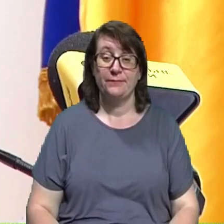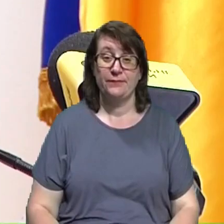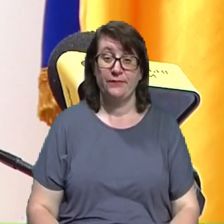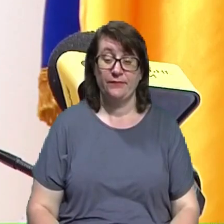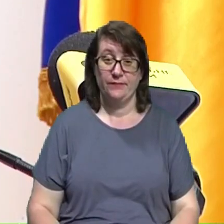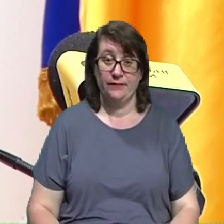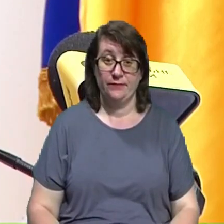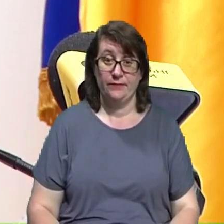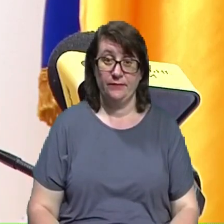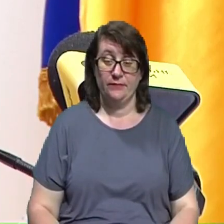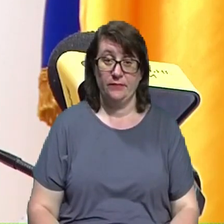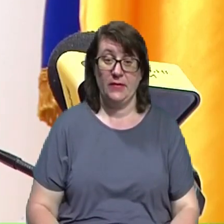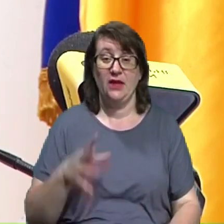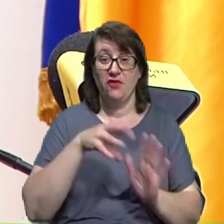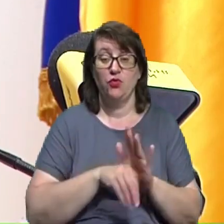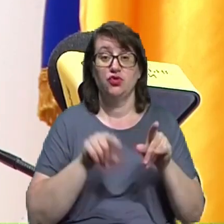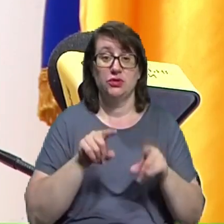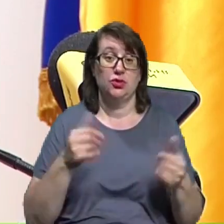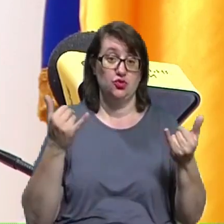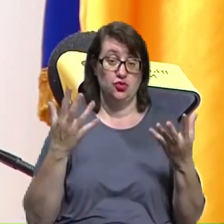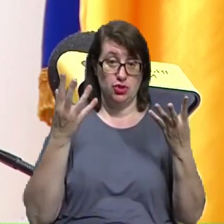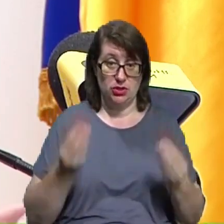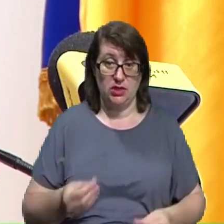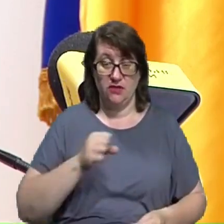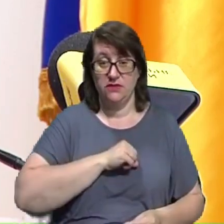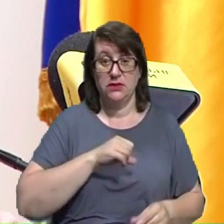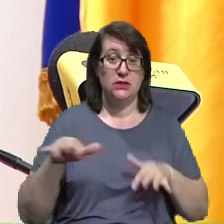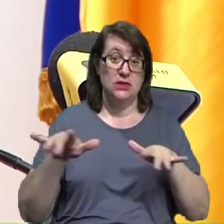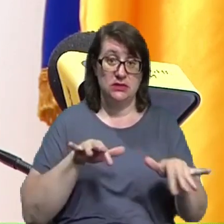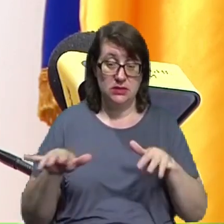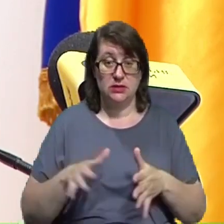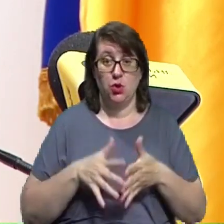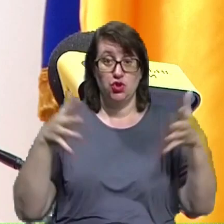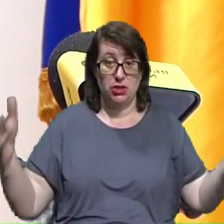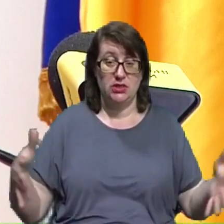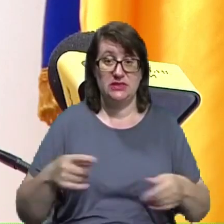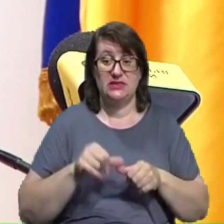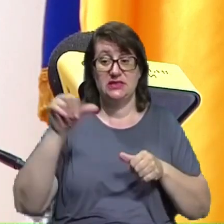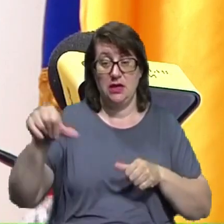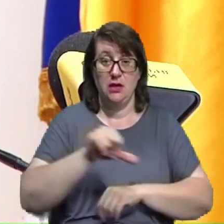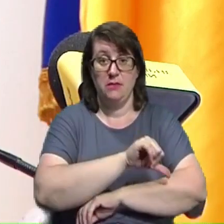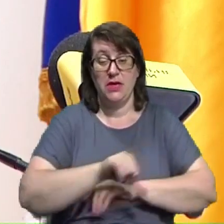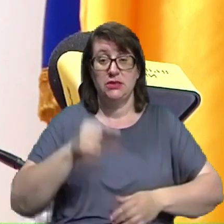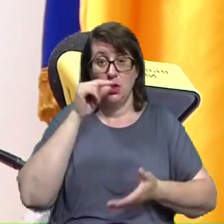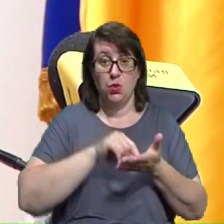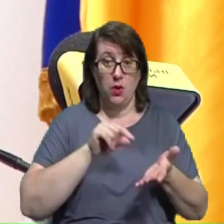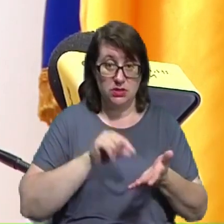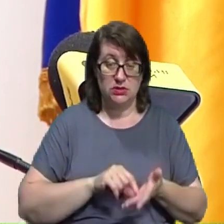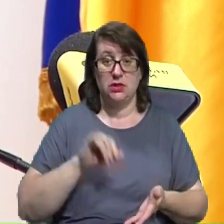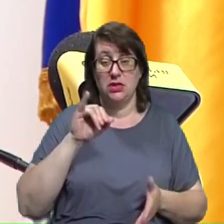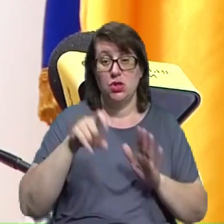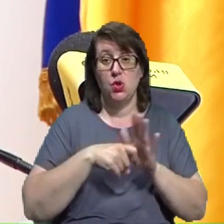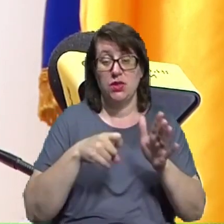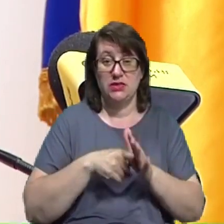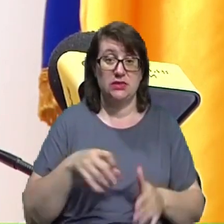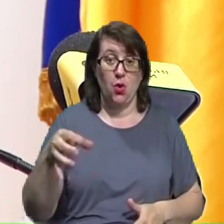Враховуючи те, що на сьогоднішній день воєнні дії розширилися за межі Луганської і Донецьких областей,